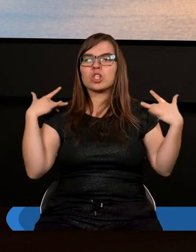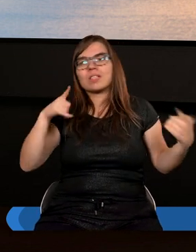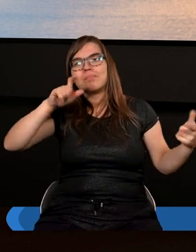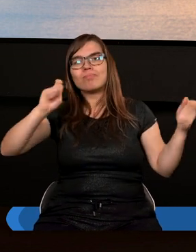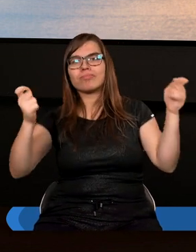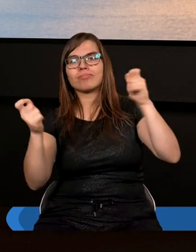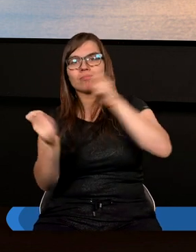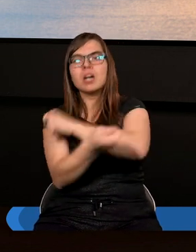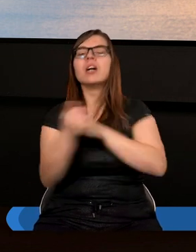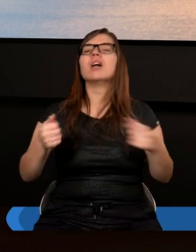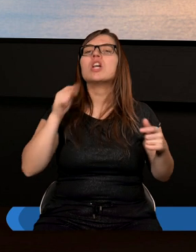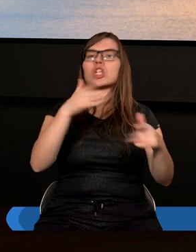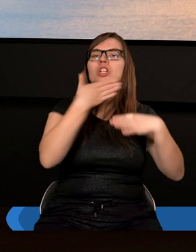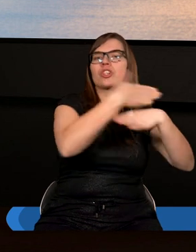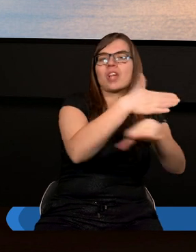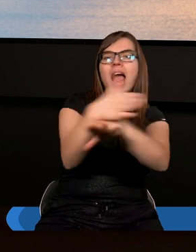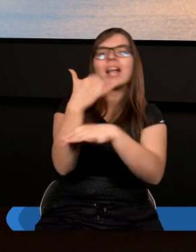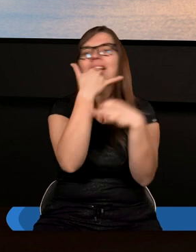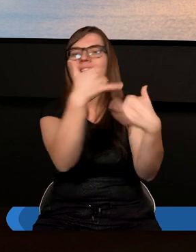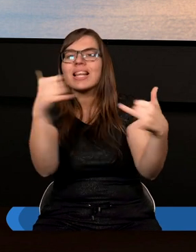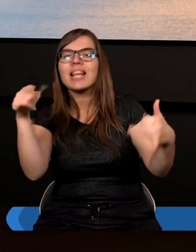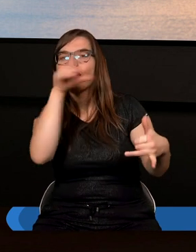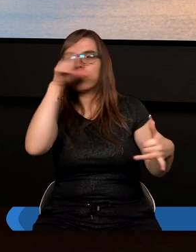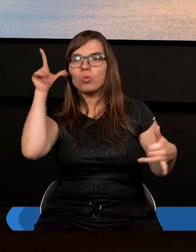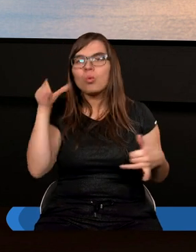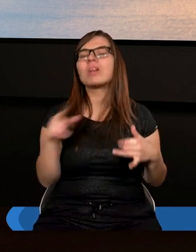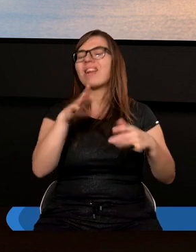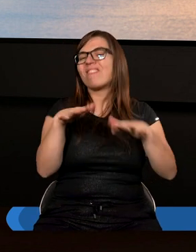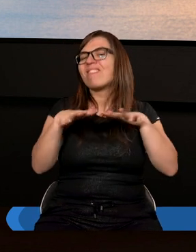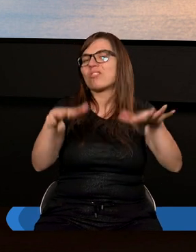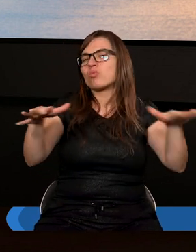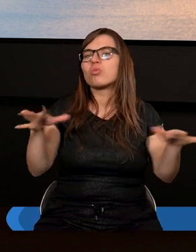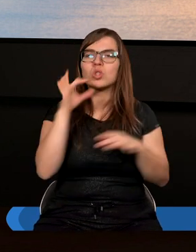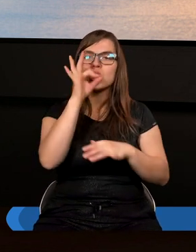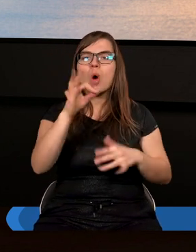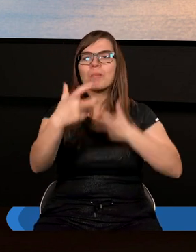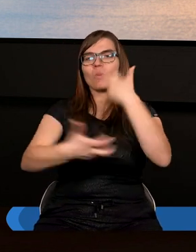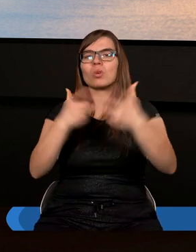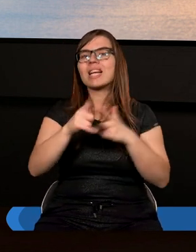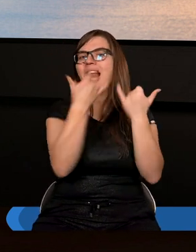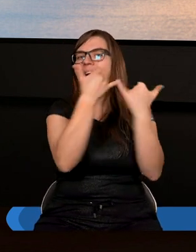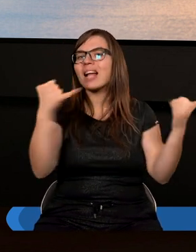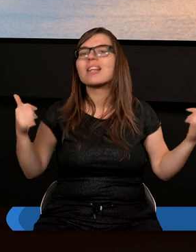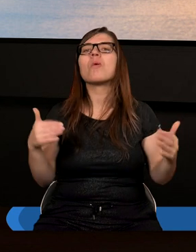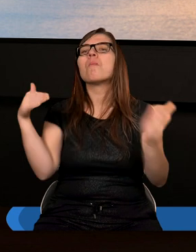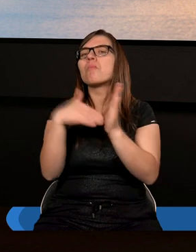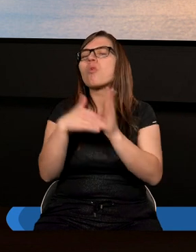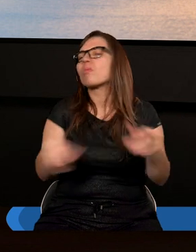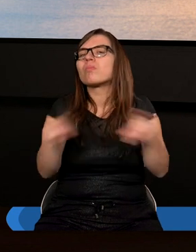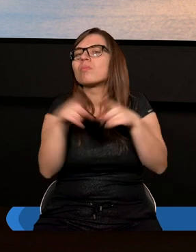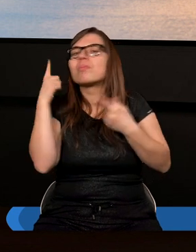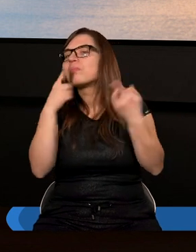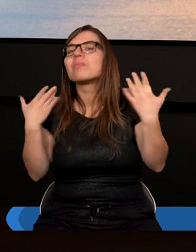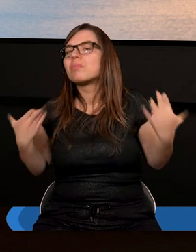z innymi, bo przecież może tak wiele dobrego uczyni dla innych, potrzebujemy również zastanowić się nad tym,